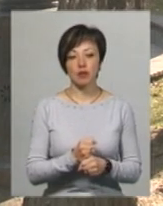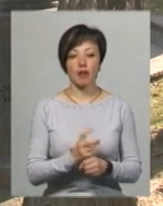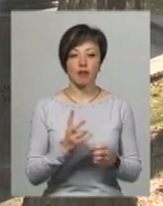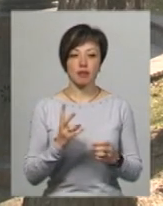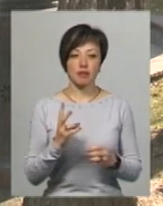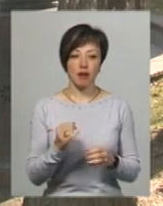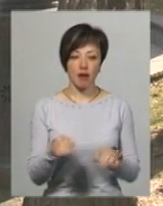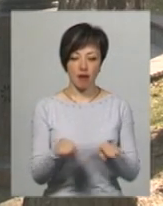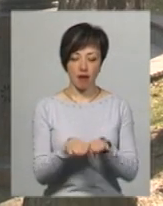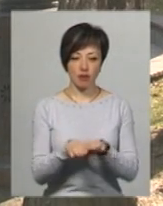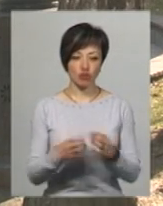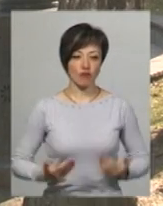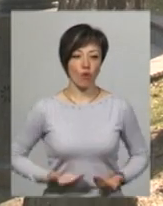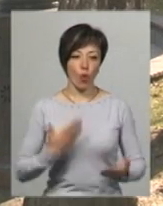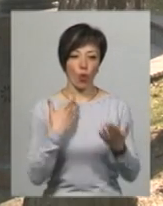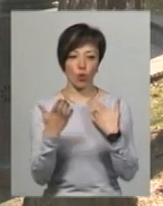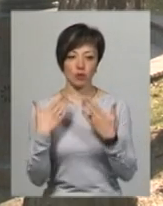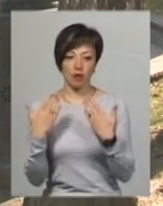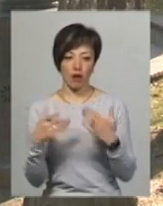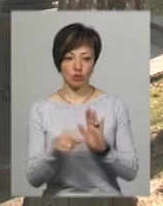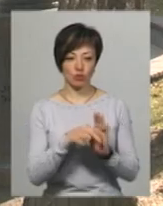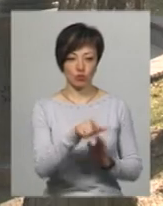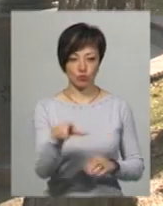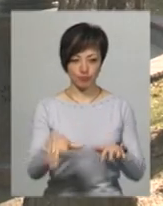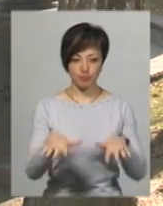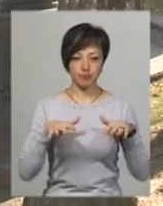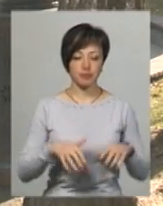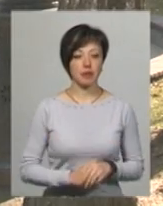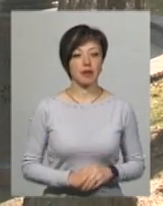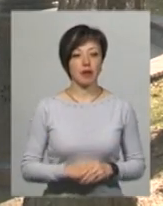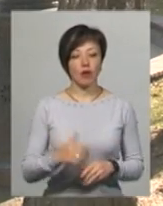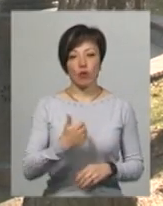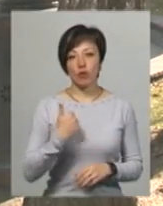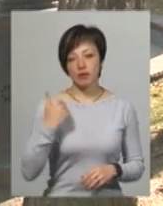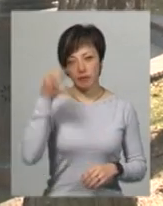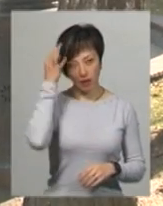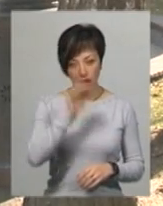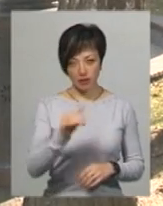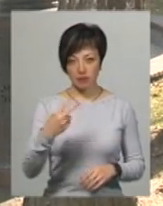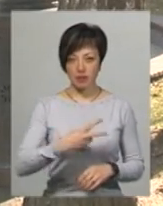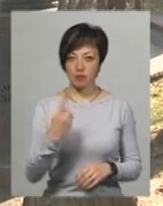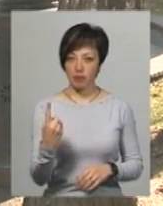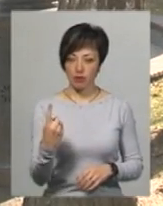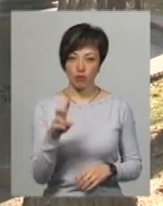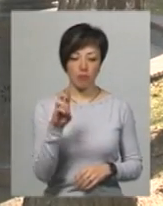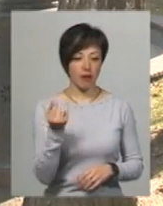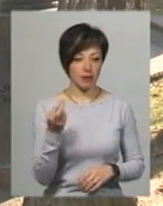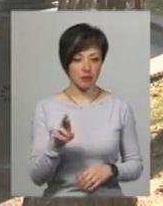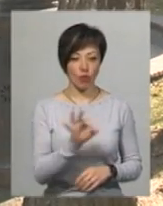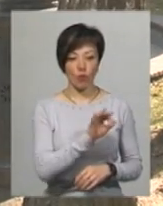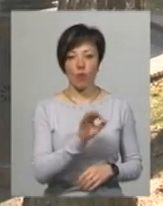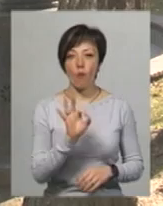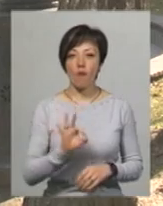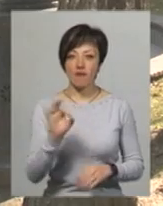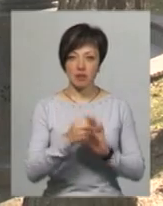грані такого живого контакту. Я ще раз хотів би нагадати, що 21 березня о 18